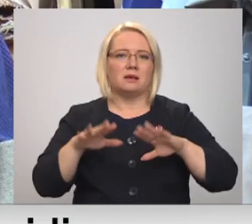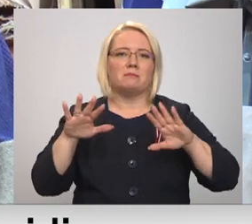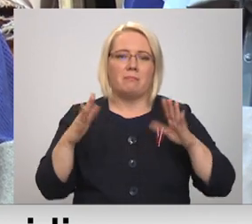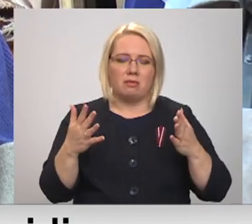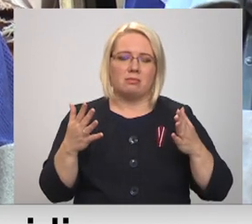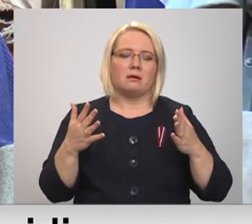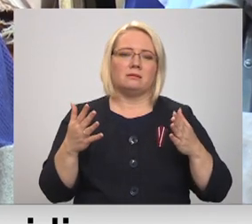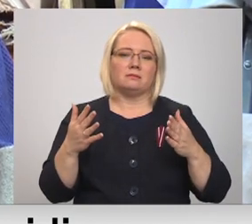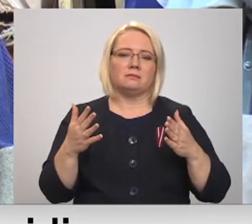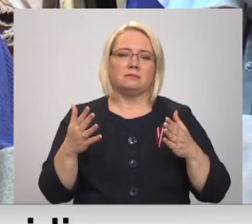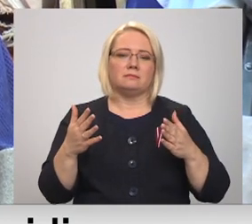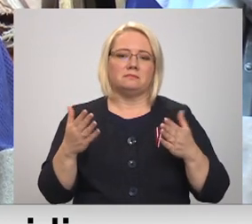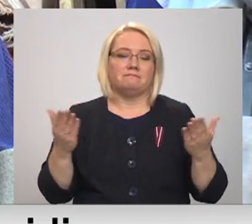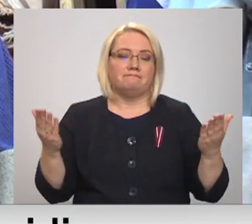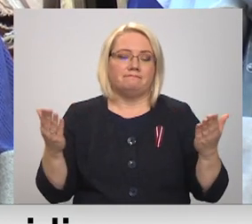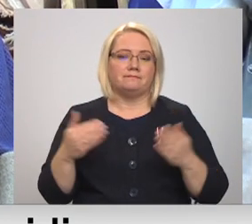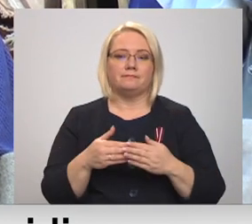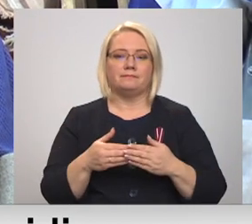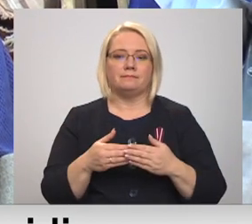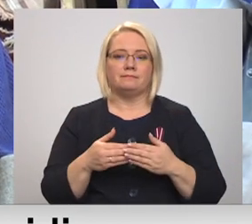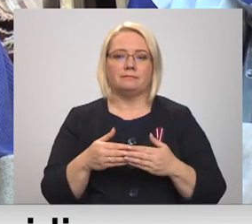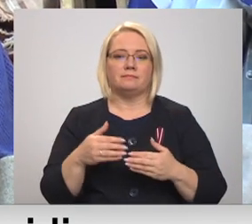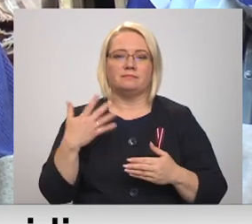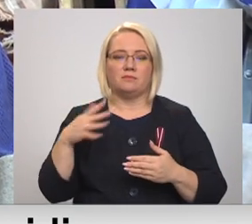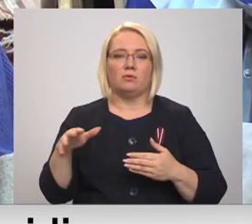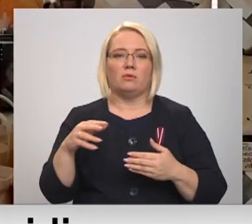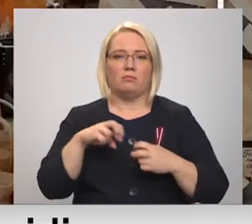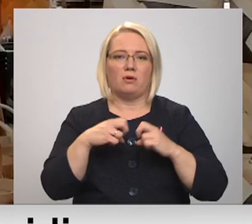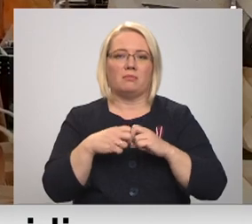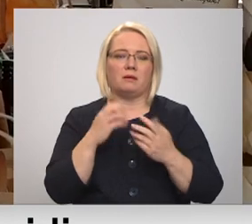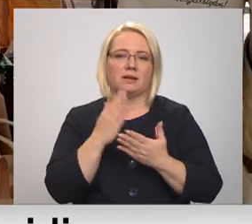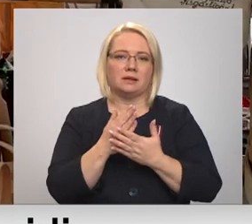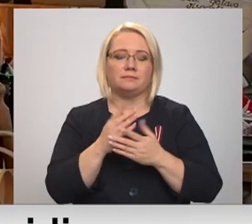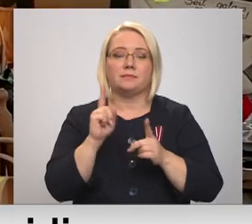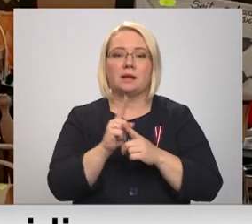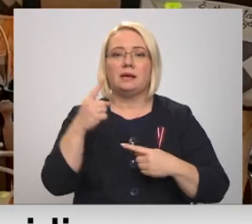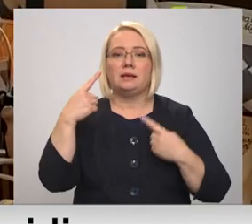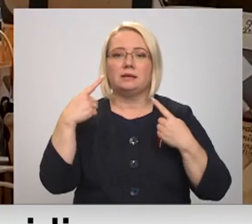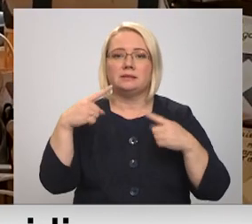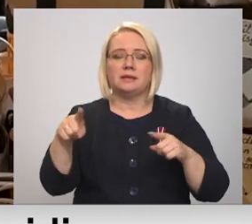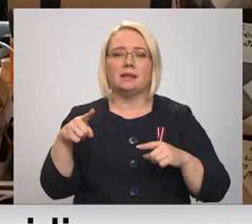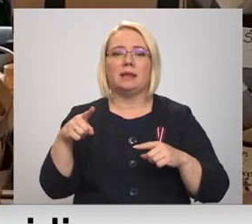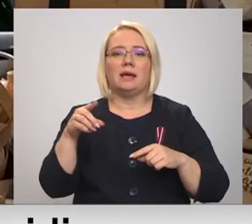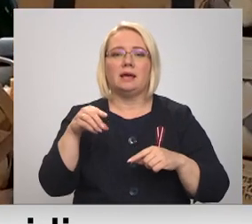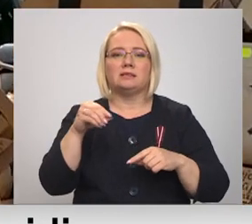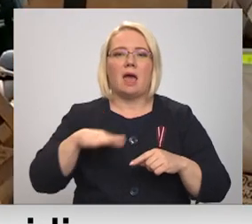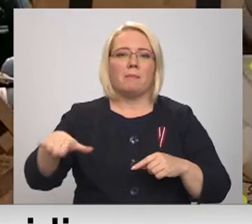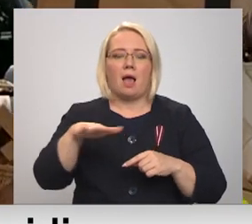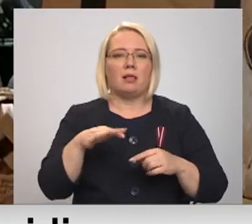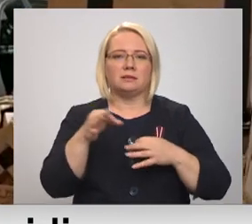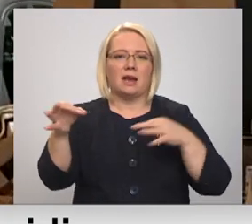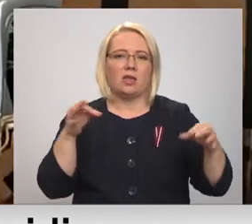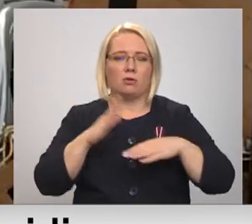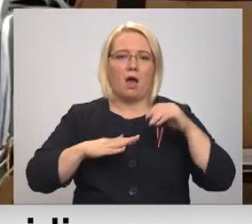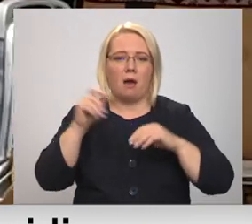bet rītīgi griežiekšā. Arī citi Zemgās reģiona amatnieki ir saštuši par